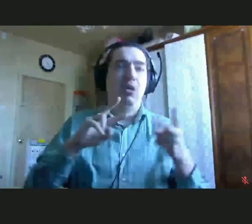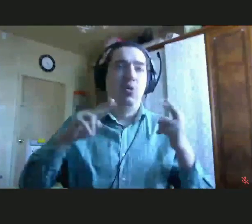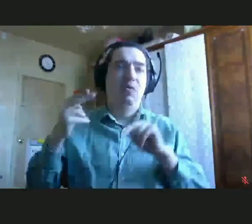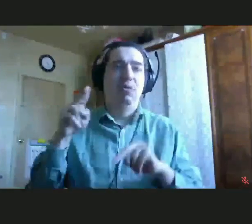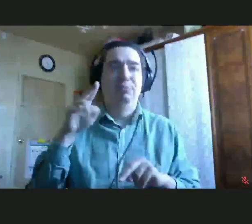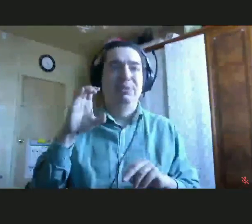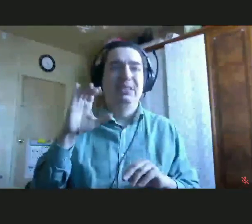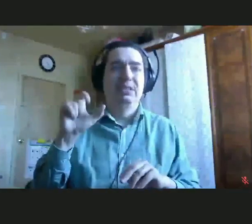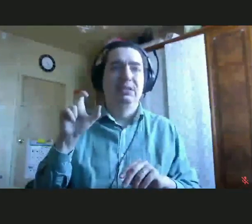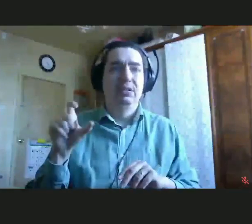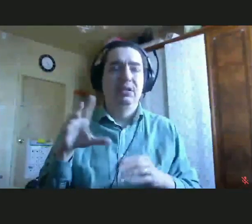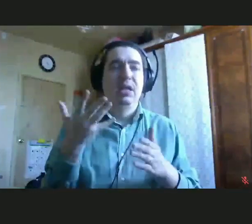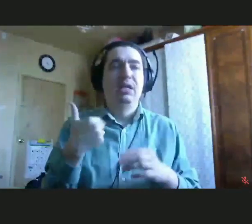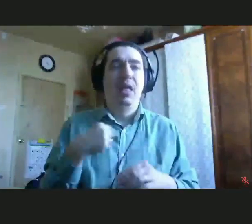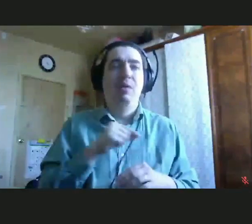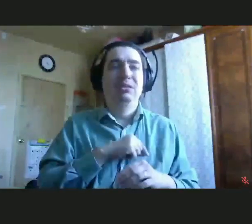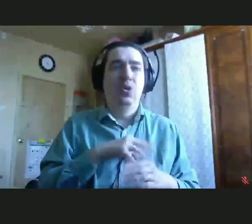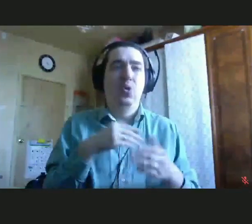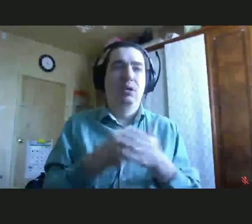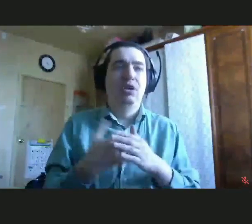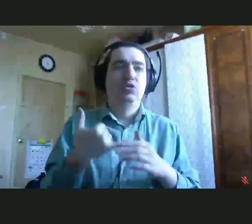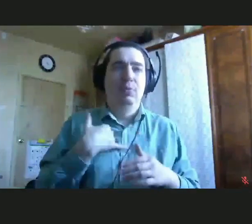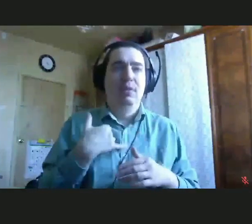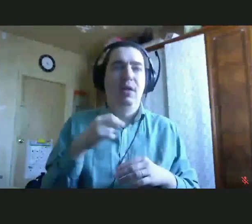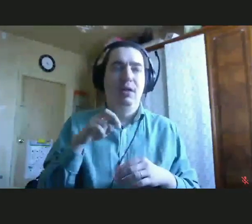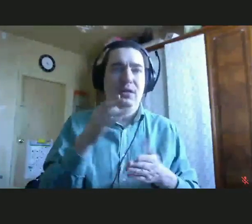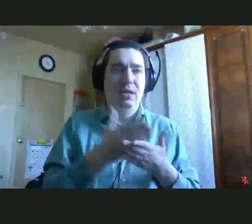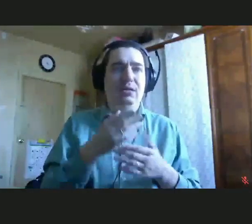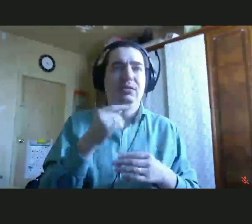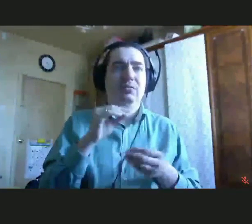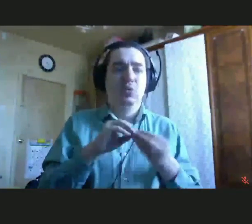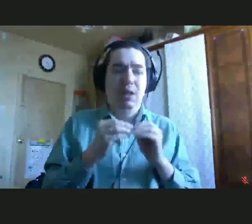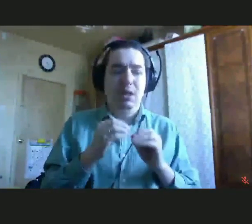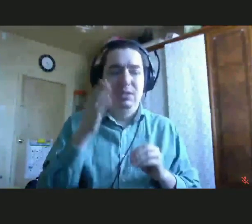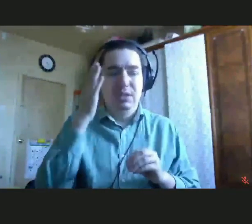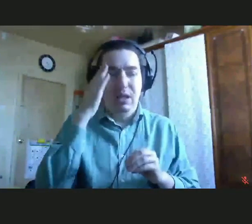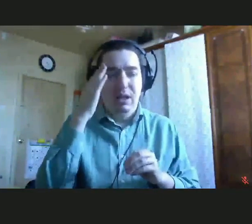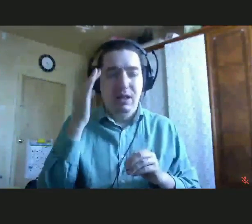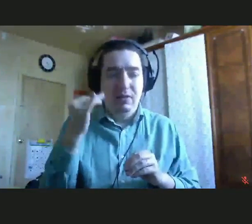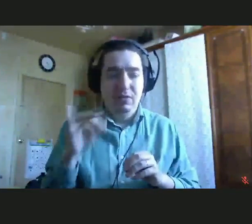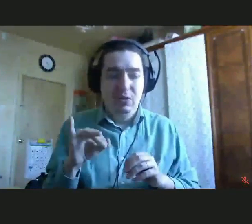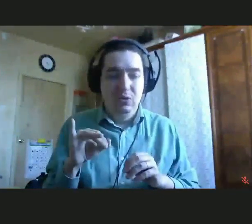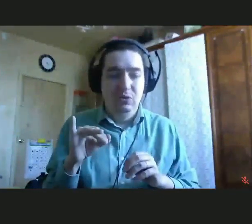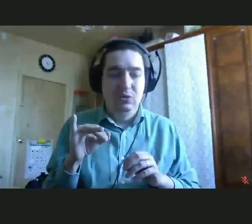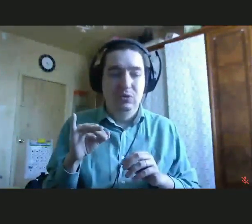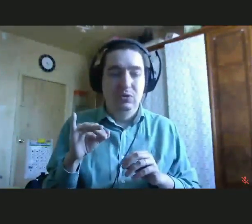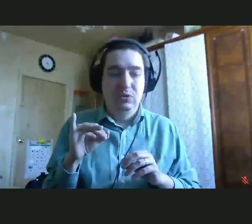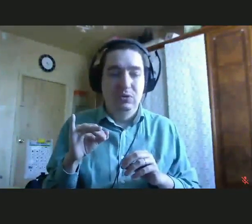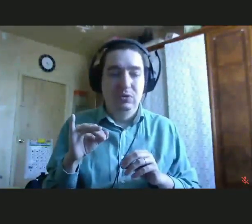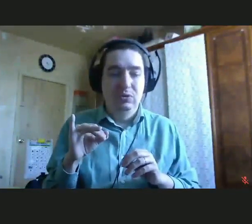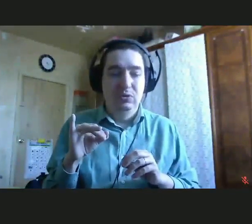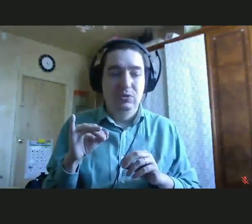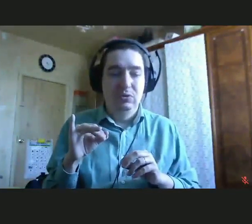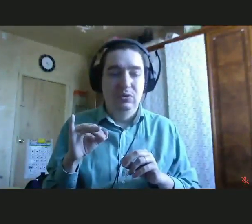проблема с головой, у меня есть проблема с психикой, все будут об этом знать, меня будут презирать и так